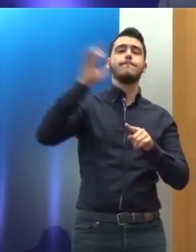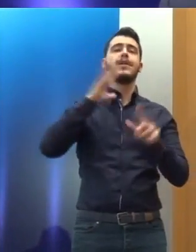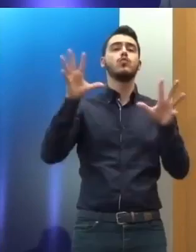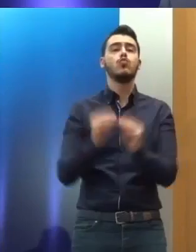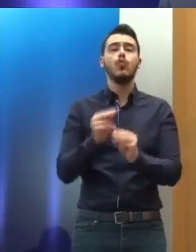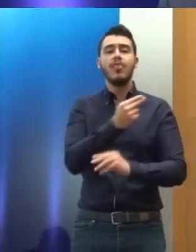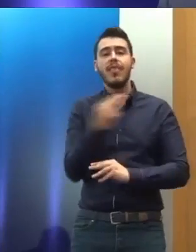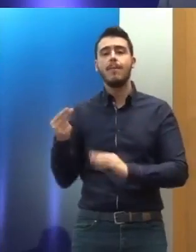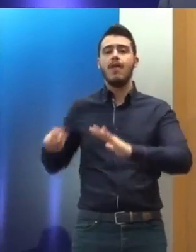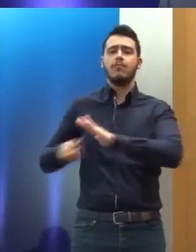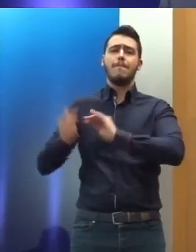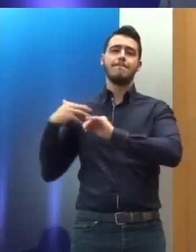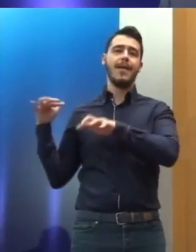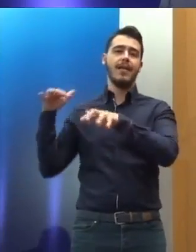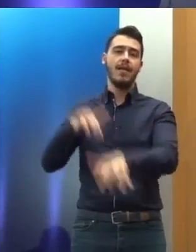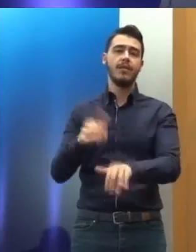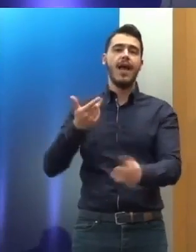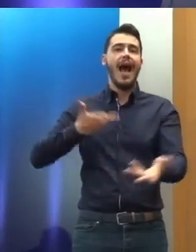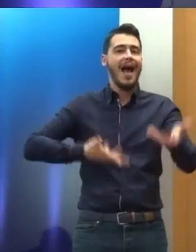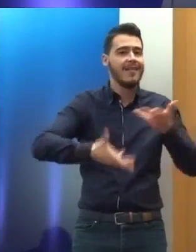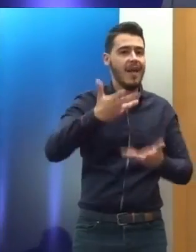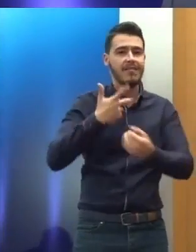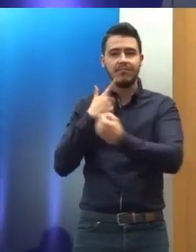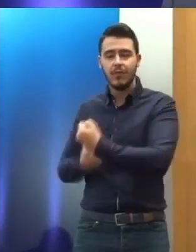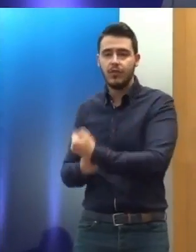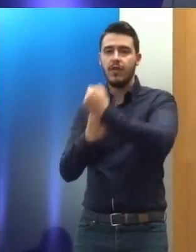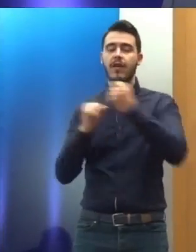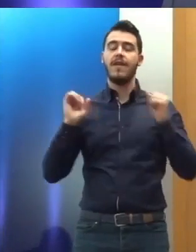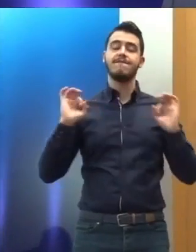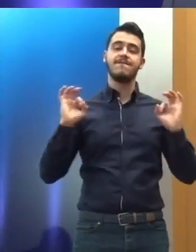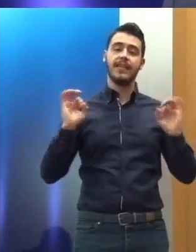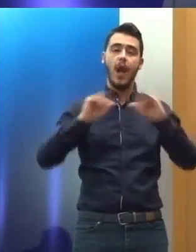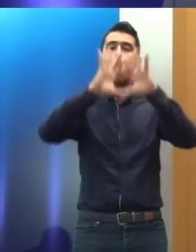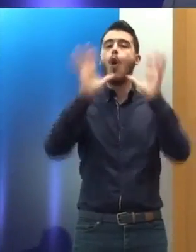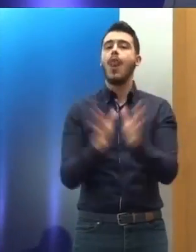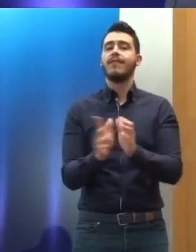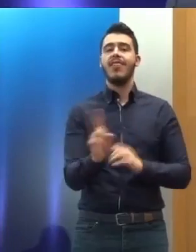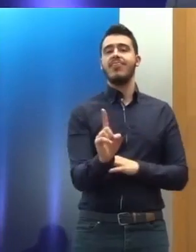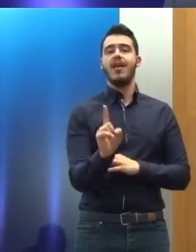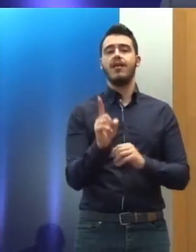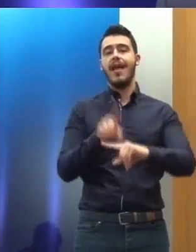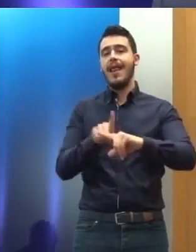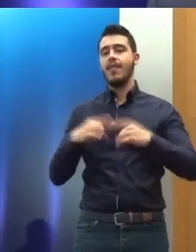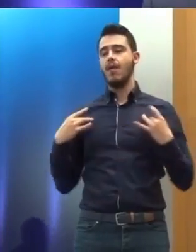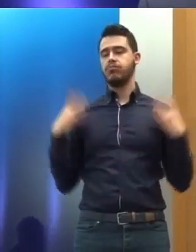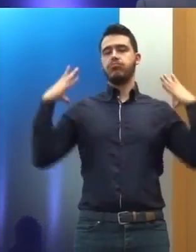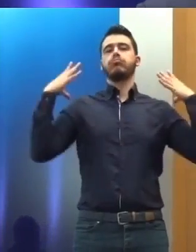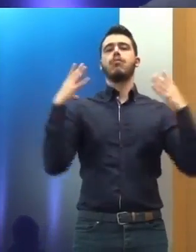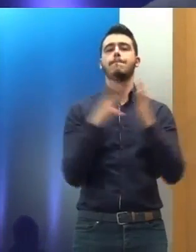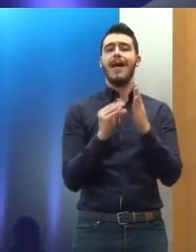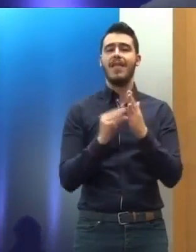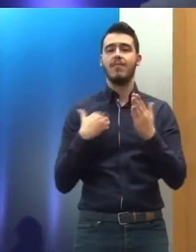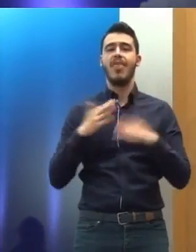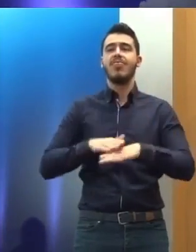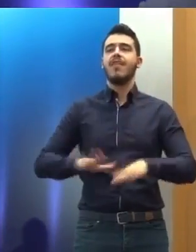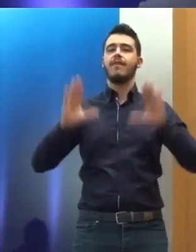σημασία της διεθνούς συνεργασίας και της αλληλεγγύης. Όλα αυτά βέβαια δεν λέγονται στη λογική ότι η Ελλάδα αποπείται της ευθύνης της, φταίει μόνο αυτή, φταίνε